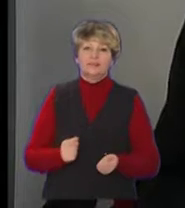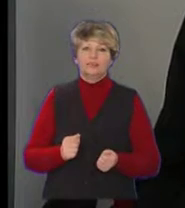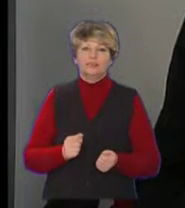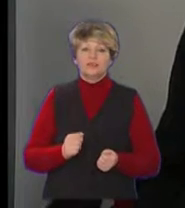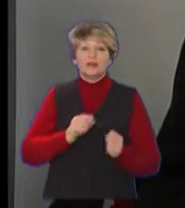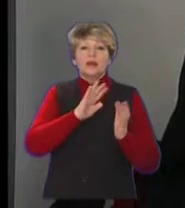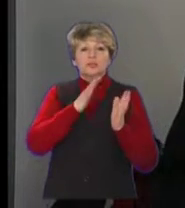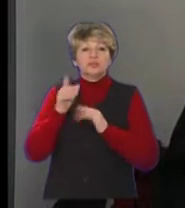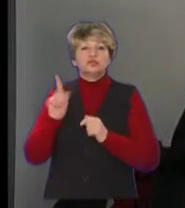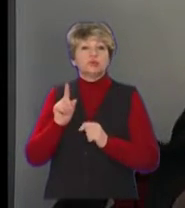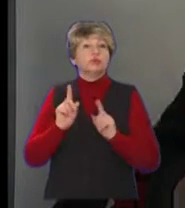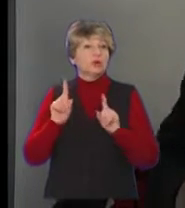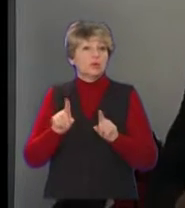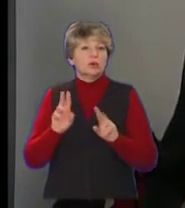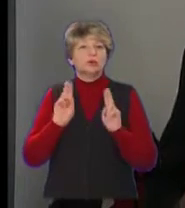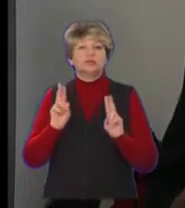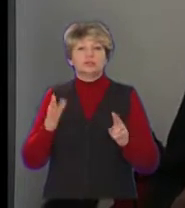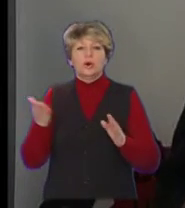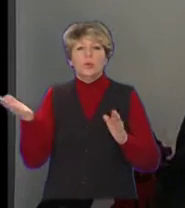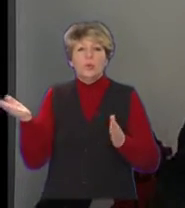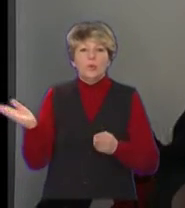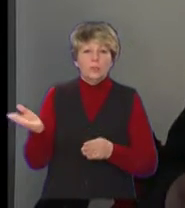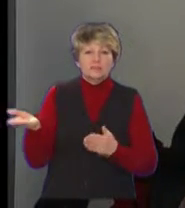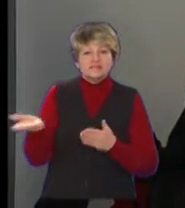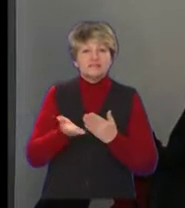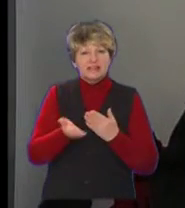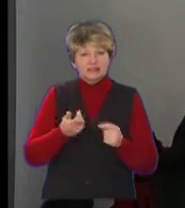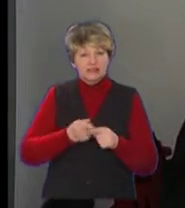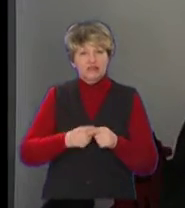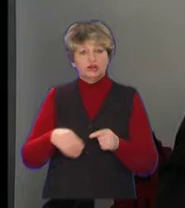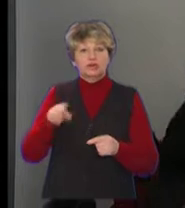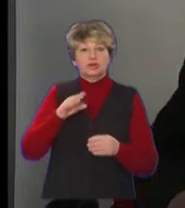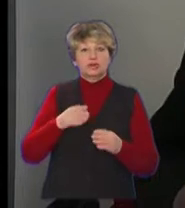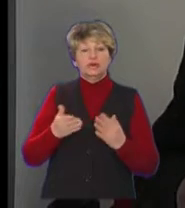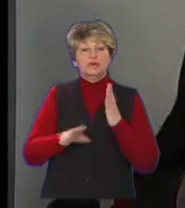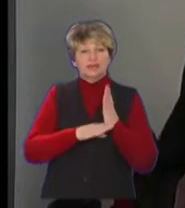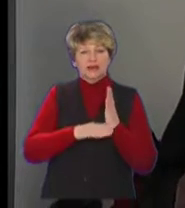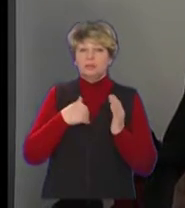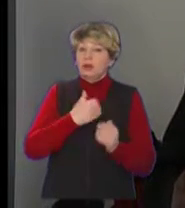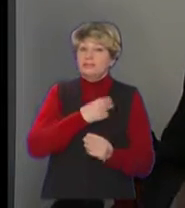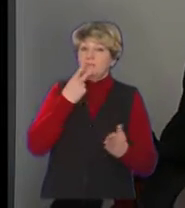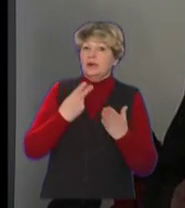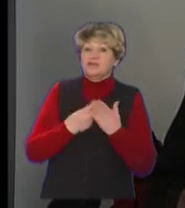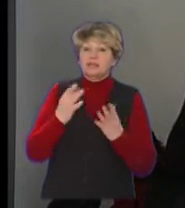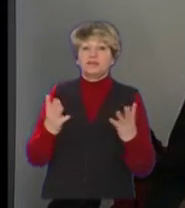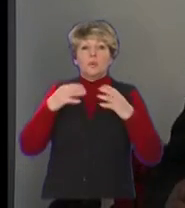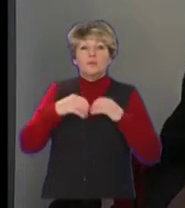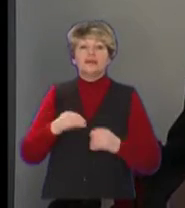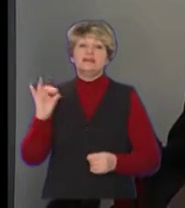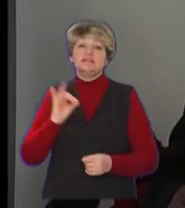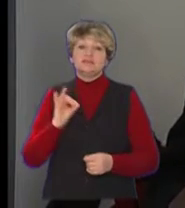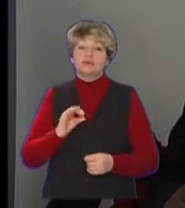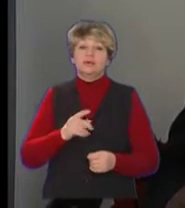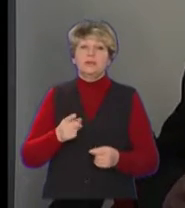і там відбулось щось таке, що хтось там знишив цей Дуб. І ми хотіли показати, поєднати історії,